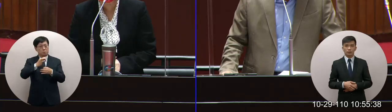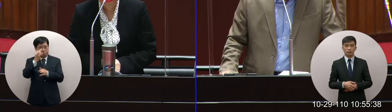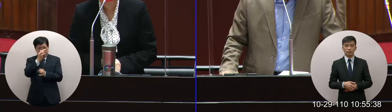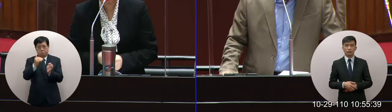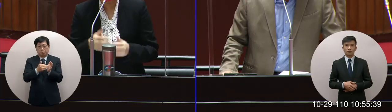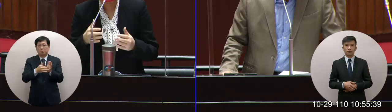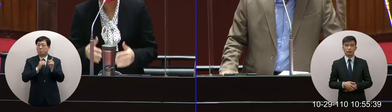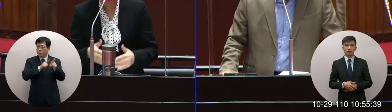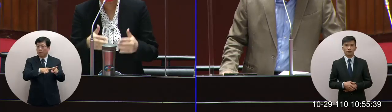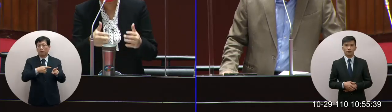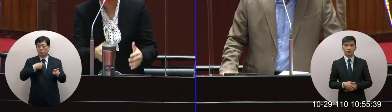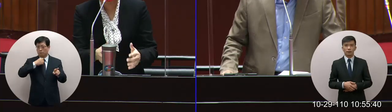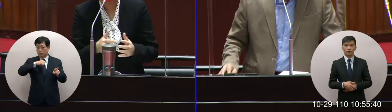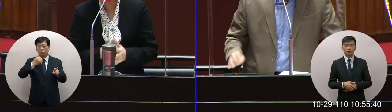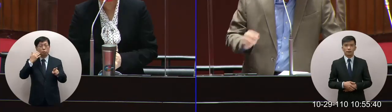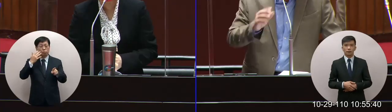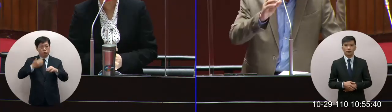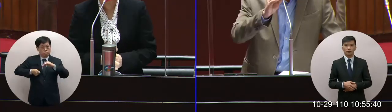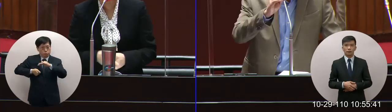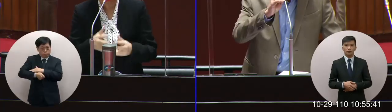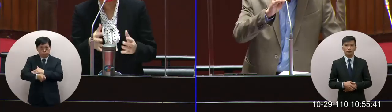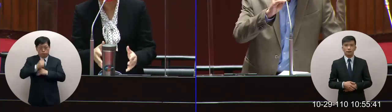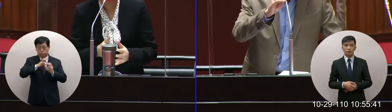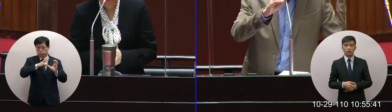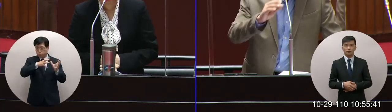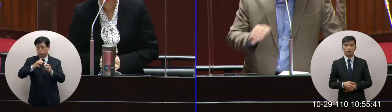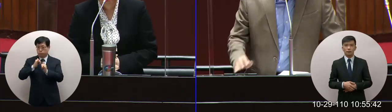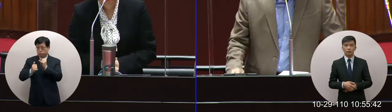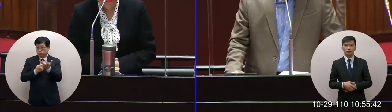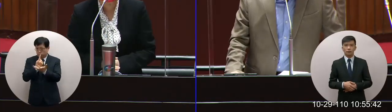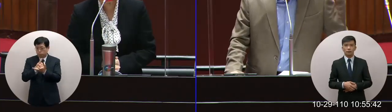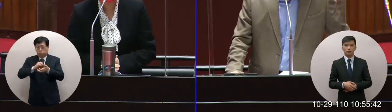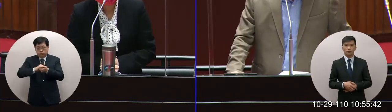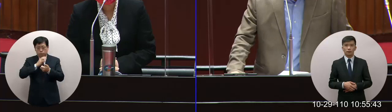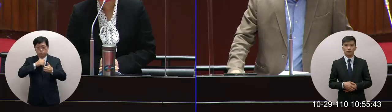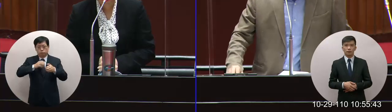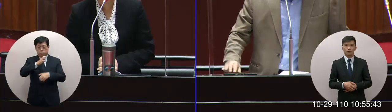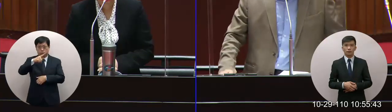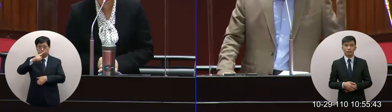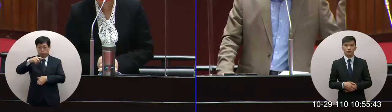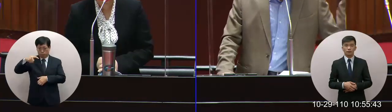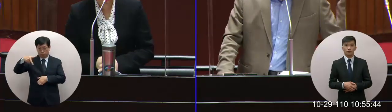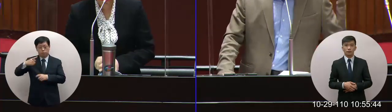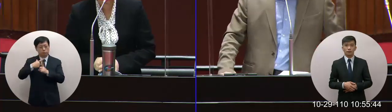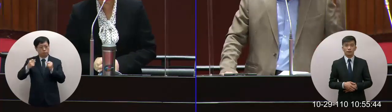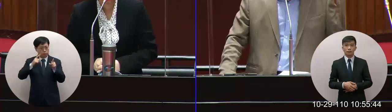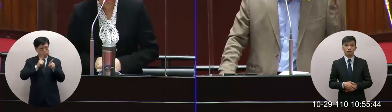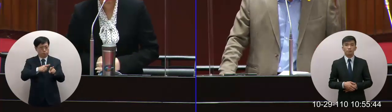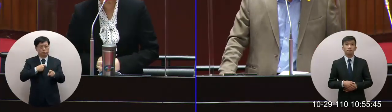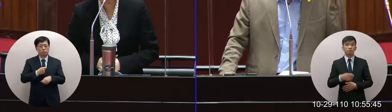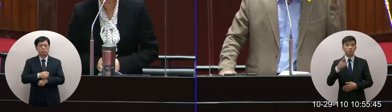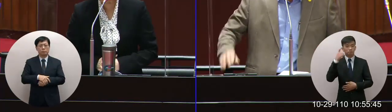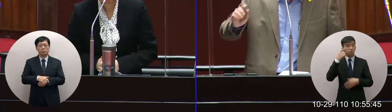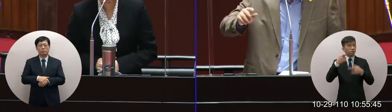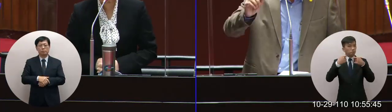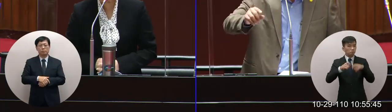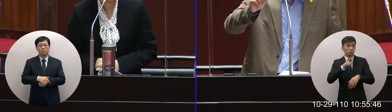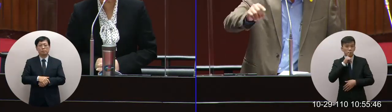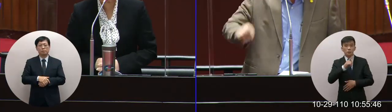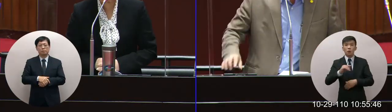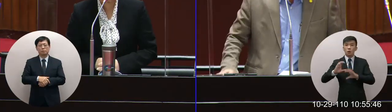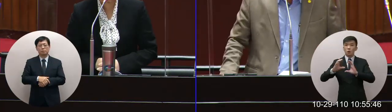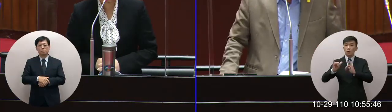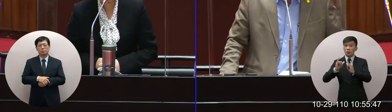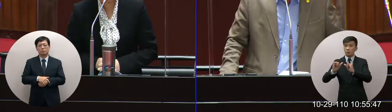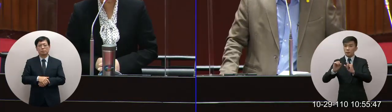台灣要融入這個國際社會要加入CPTPP所以就簡單講國民黨